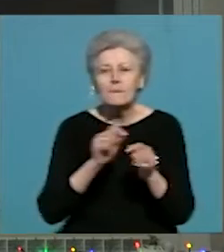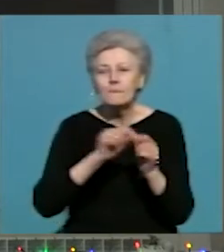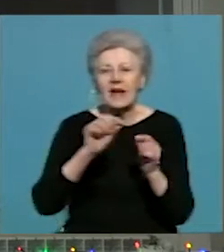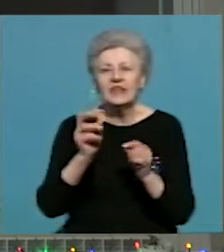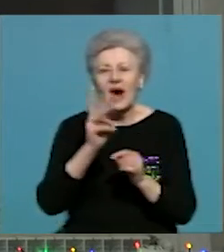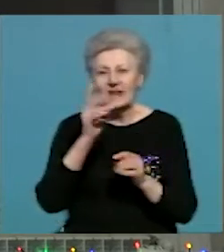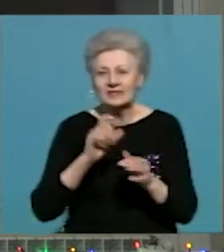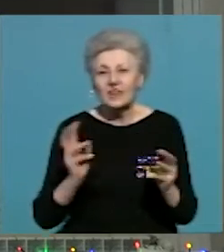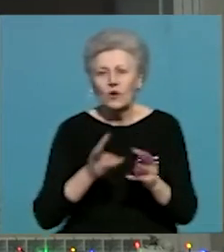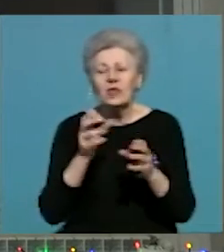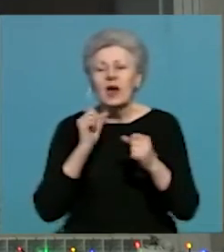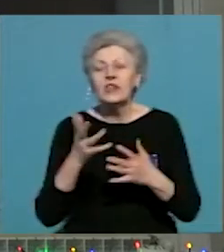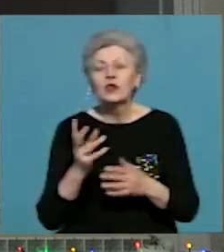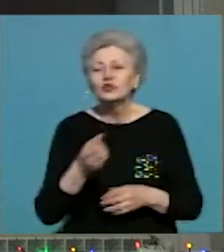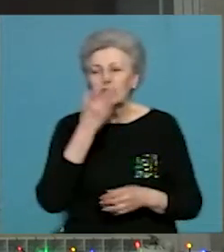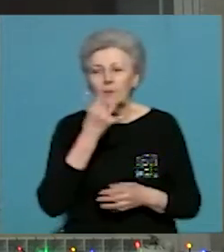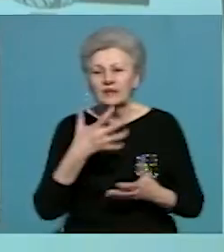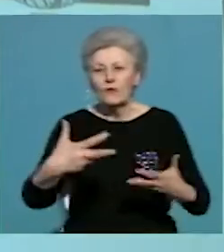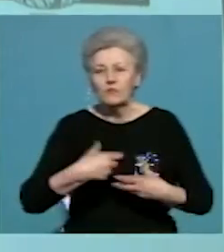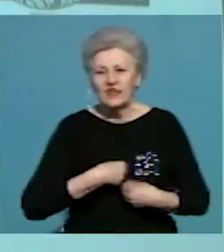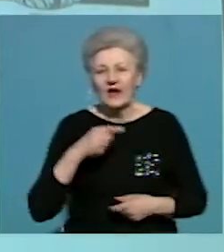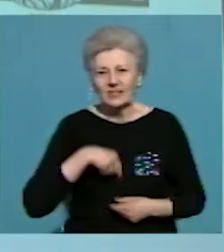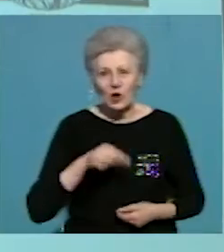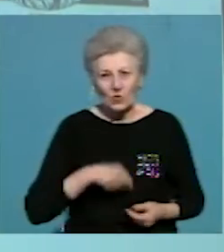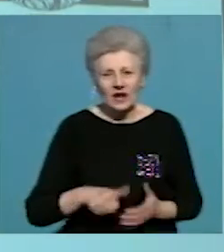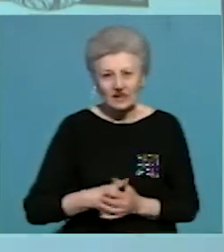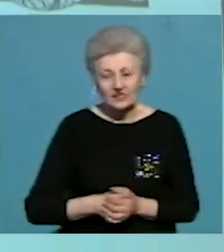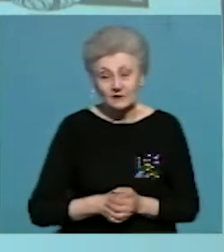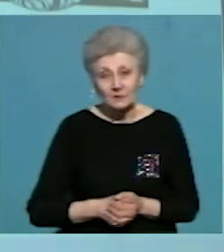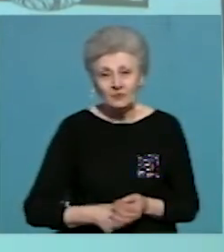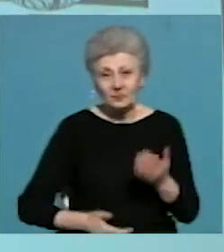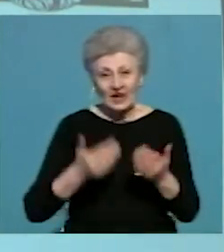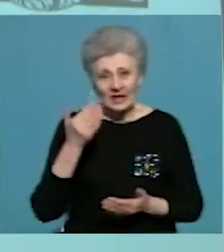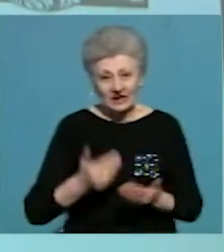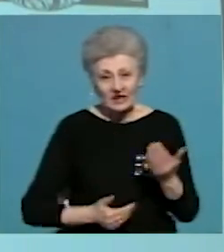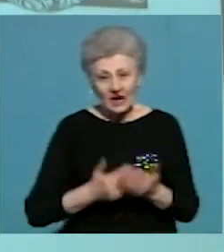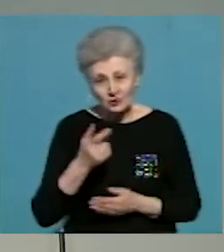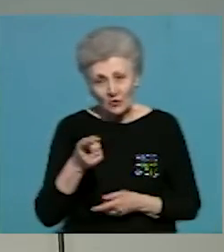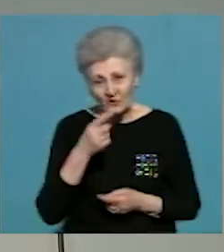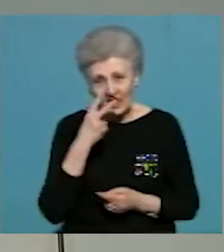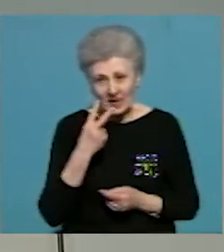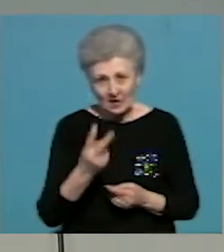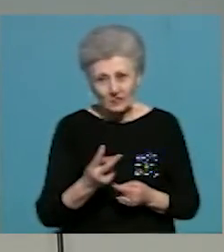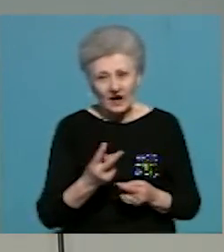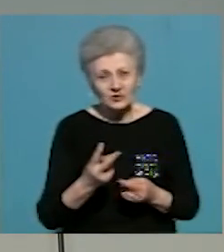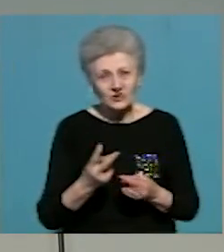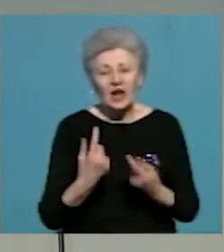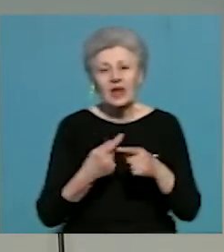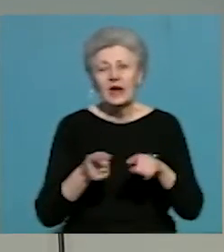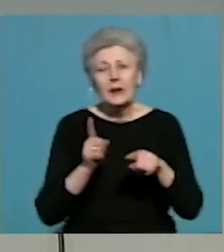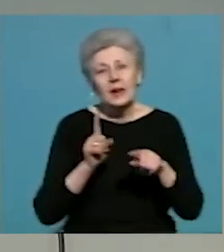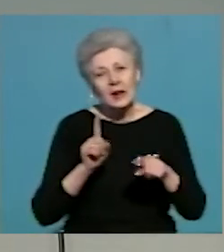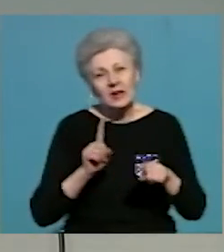шампанське впливає на організм та про види хвойних дерев. Якщо ви поставите ялину, воно три дня. Вона буде така чудова, моніфічна і